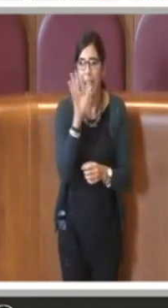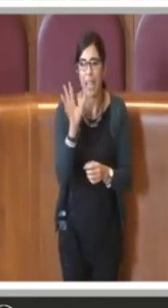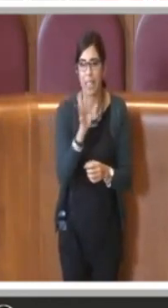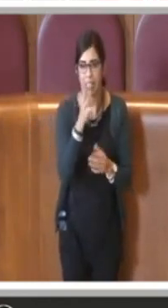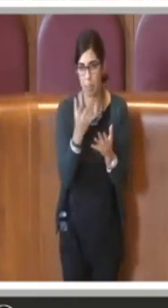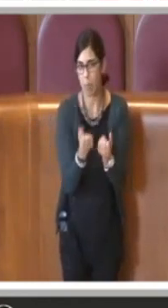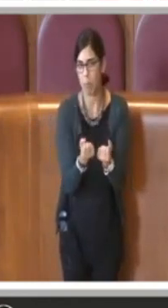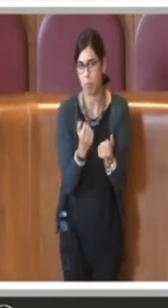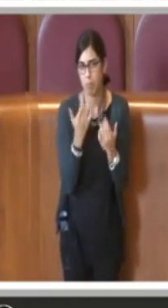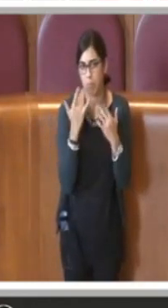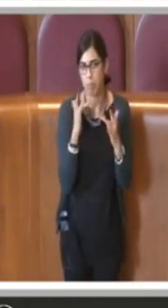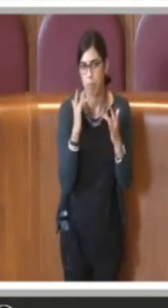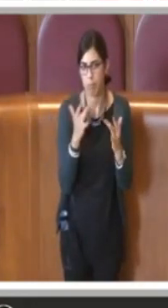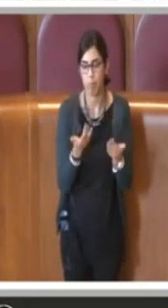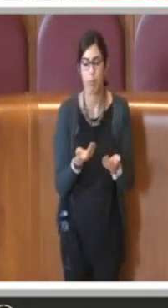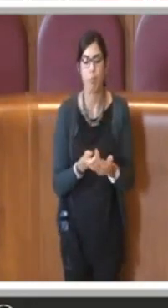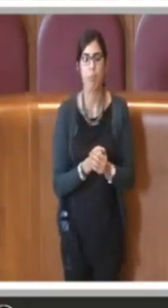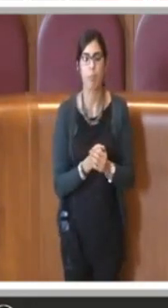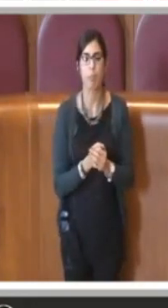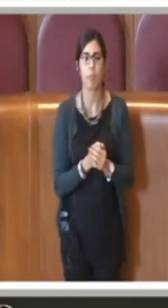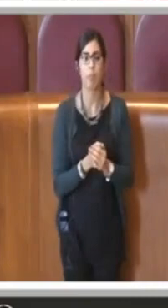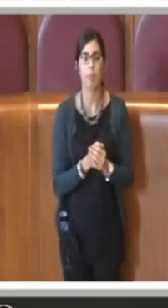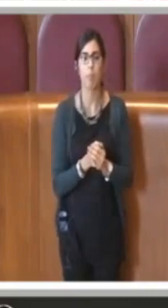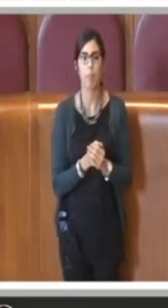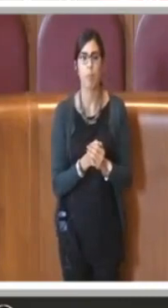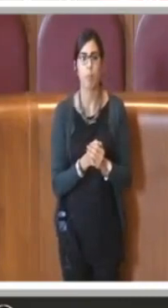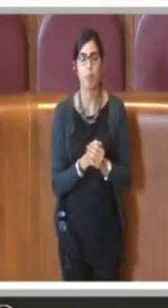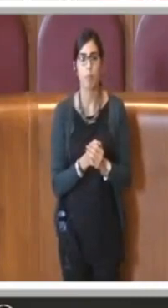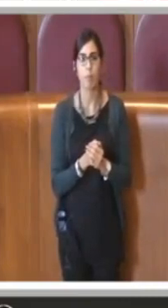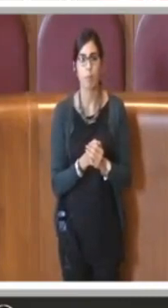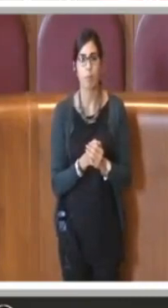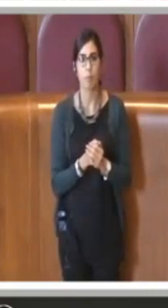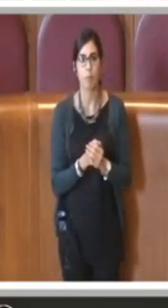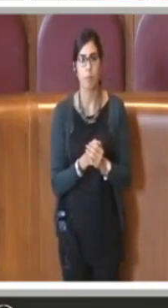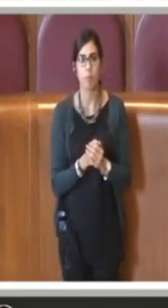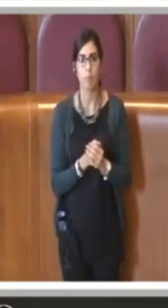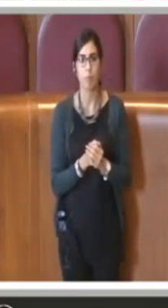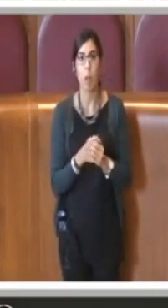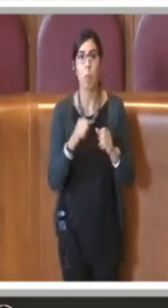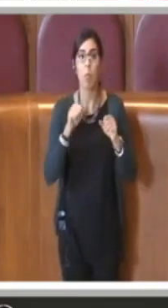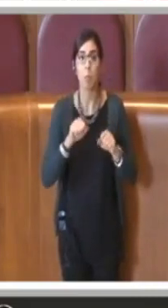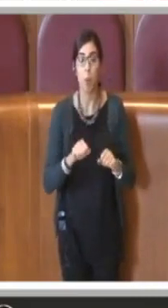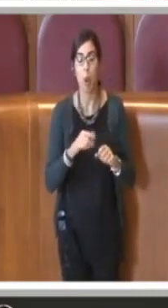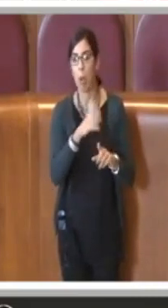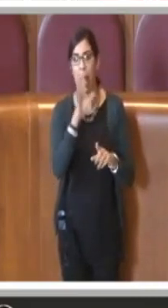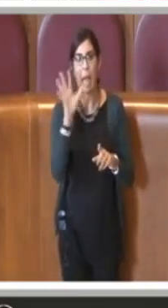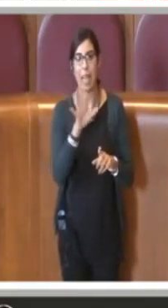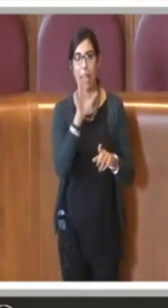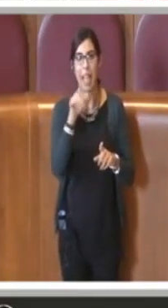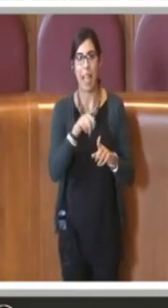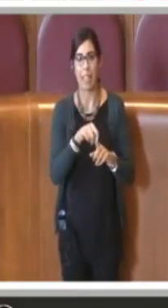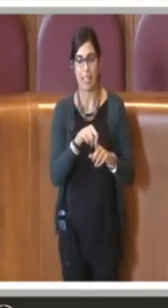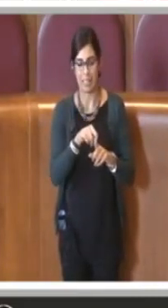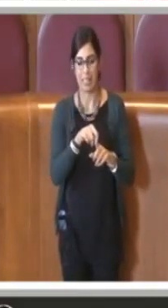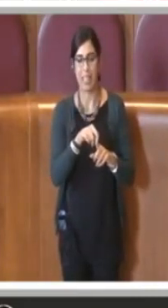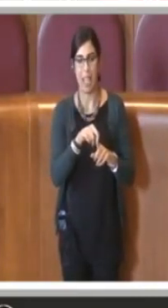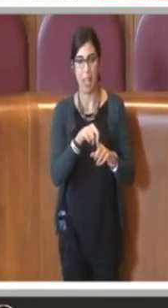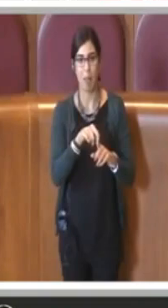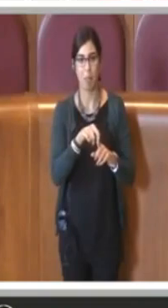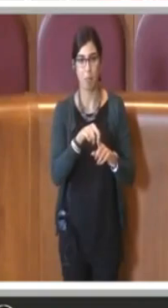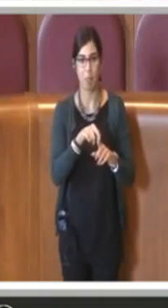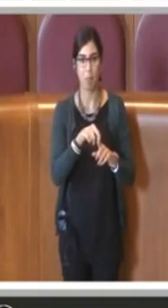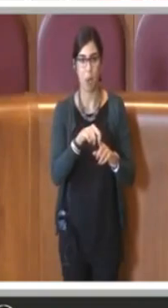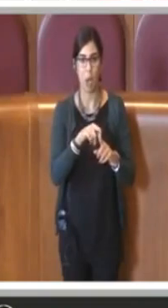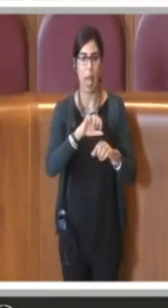semplice e comprensibile a tutti magari prevedere al posto di determinate attività